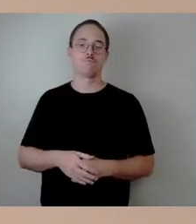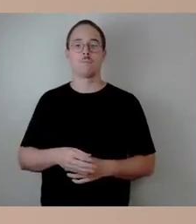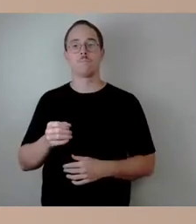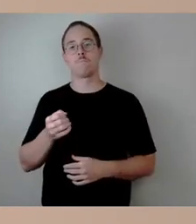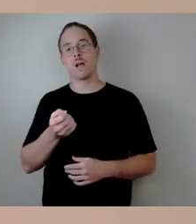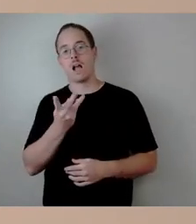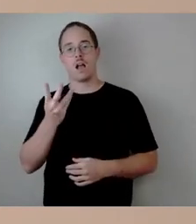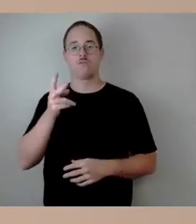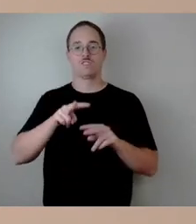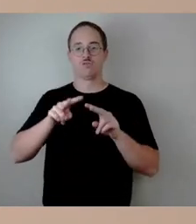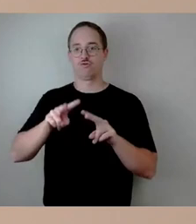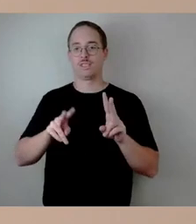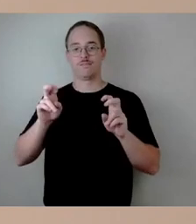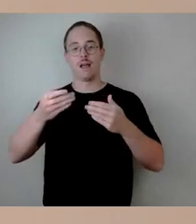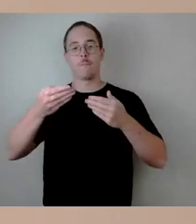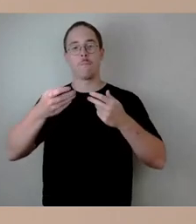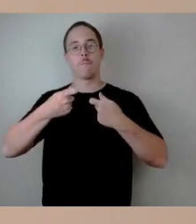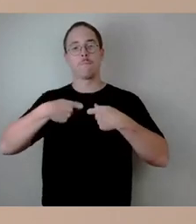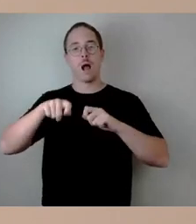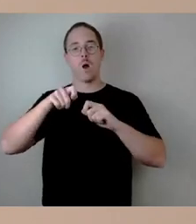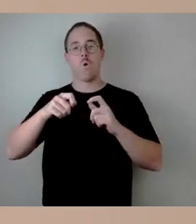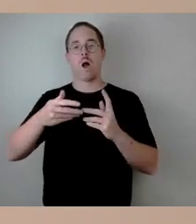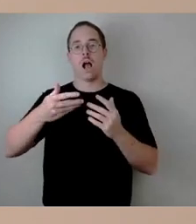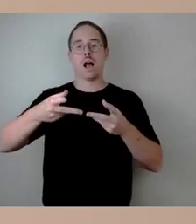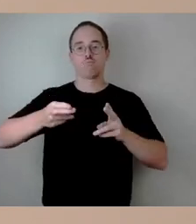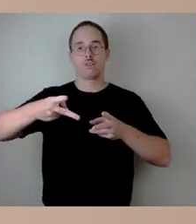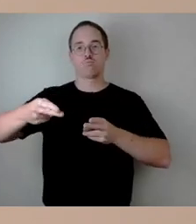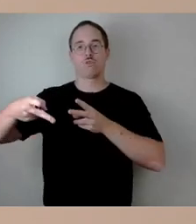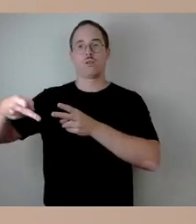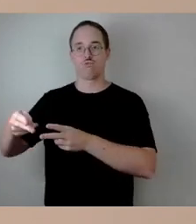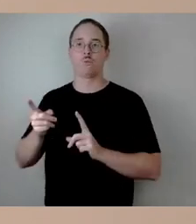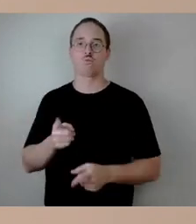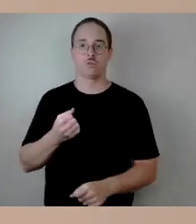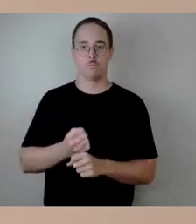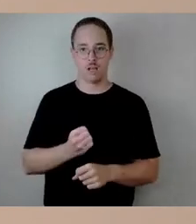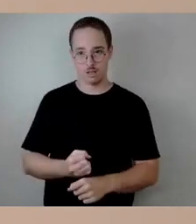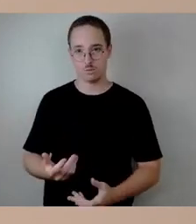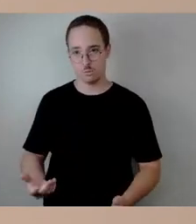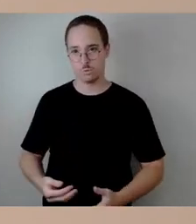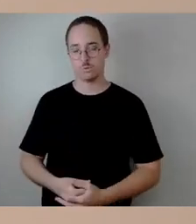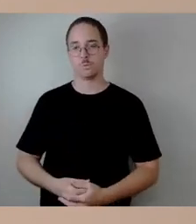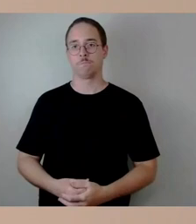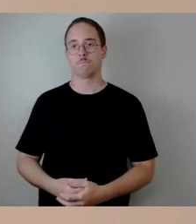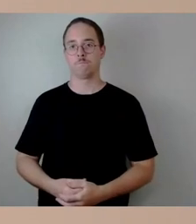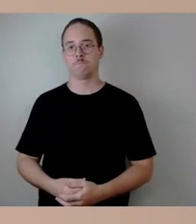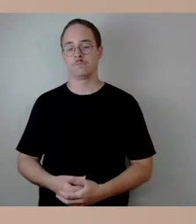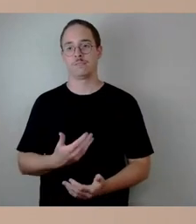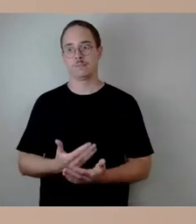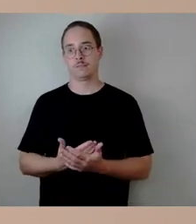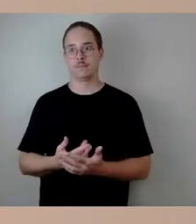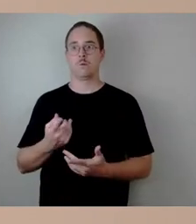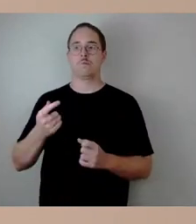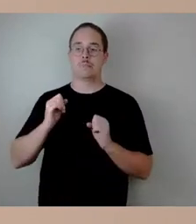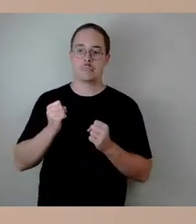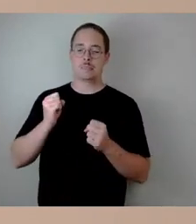ich hoffe sehr, nachdem es ja wirklich mit dem Kraftakt auch gelungen ist, dort Fördermittel zu bekommen, dass wir jetzt wirklich im nächsten